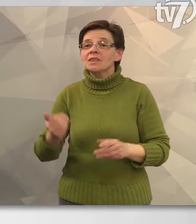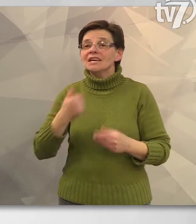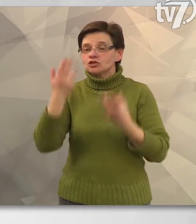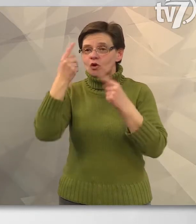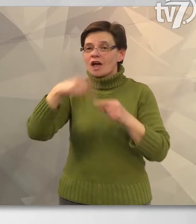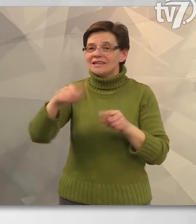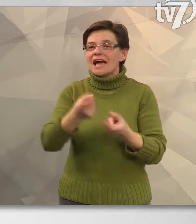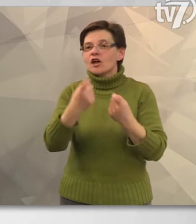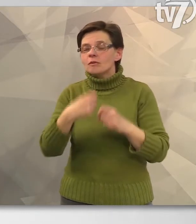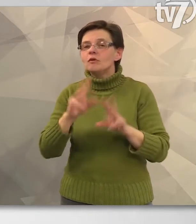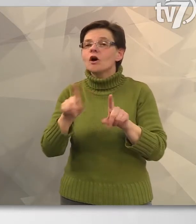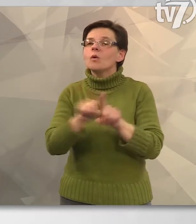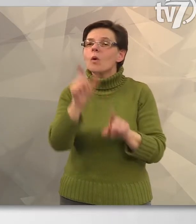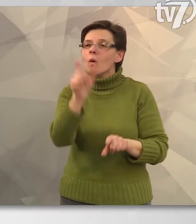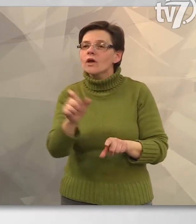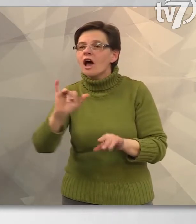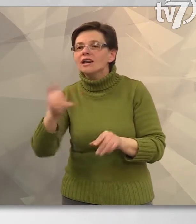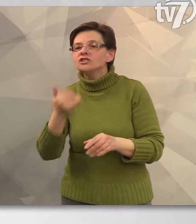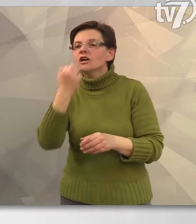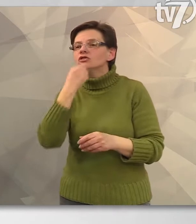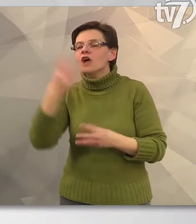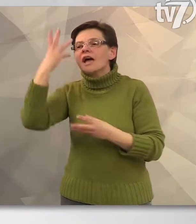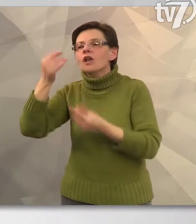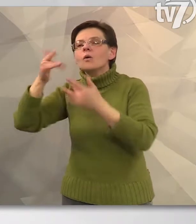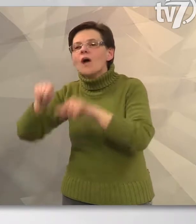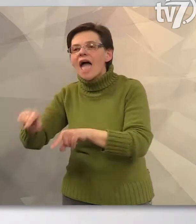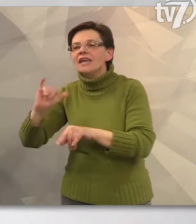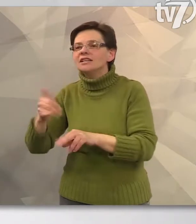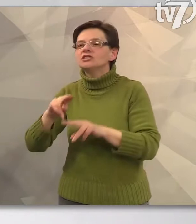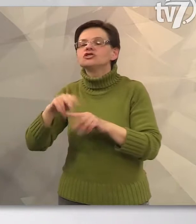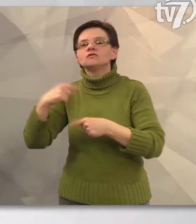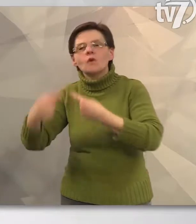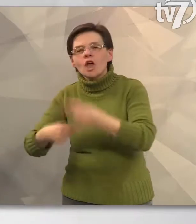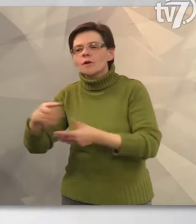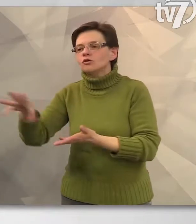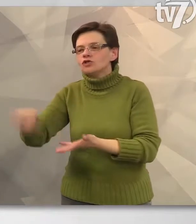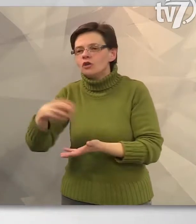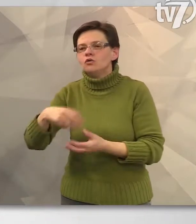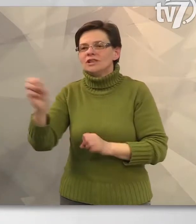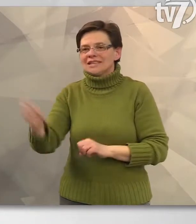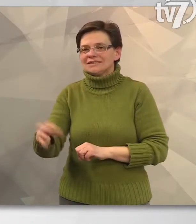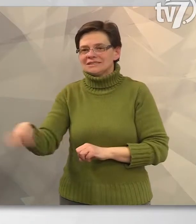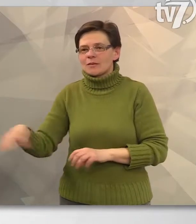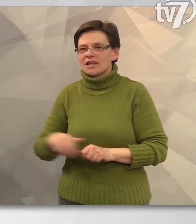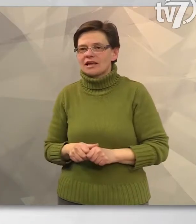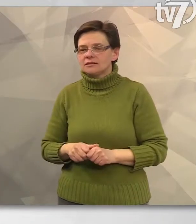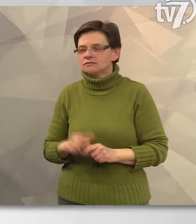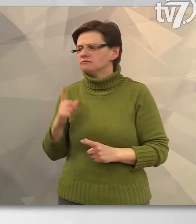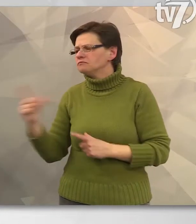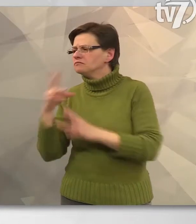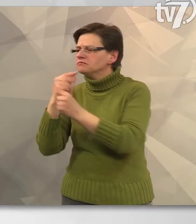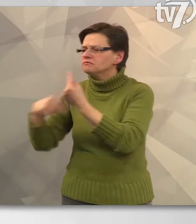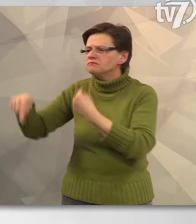Az iskola diákjai közül vannak olyanok is, akik saját lakóhelyükön is rendszeresen összegyűjtik a szemetet.